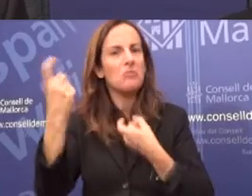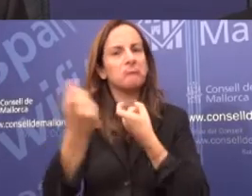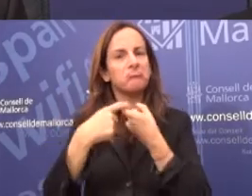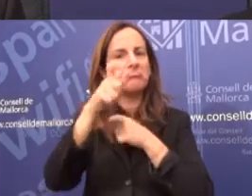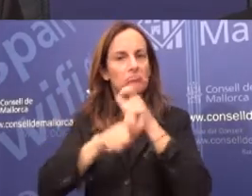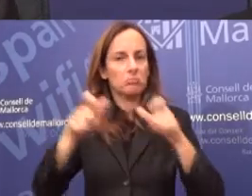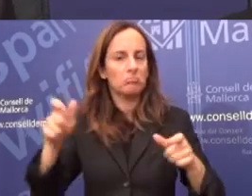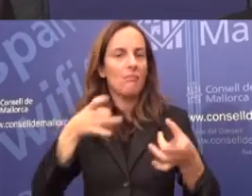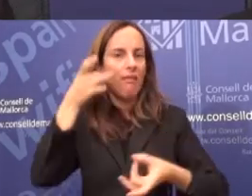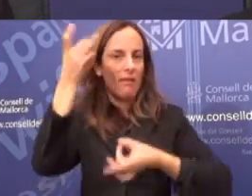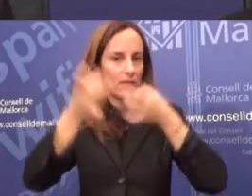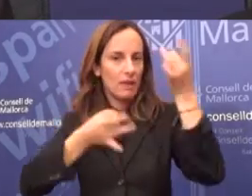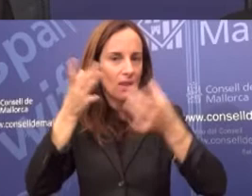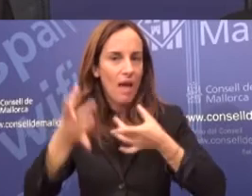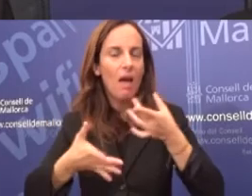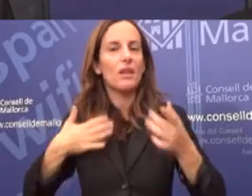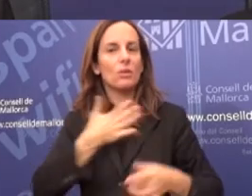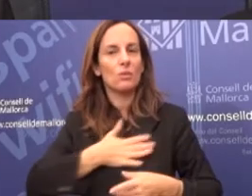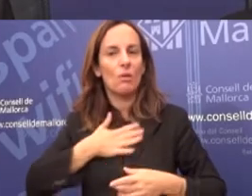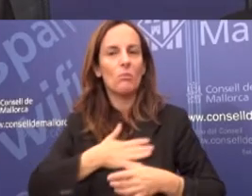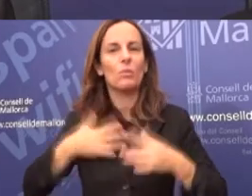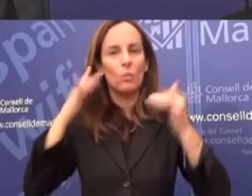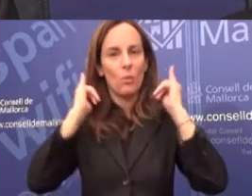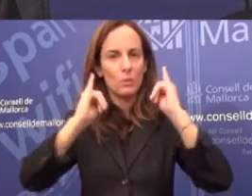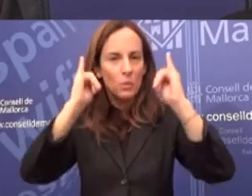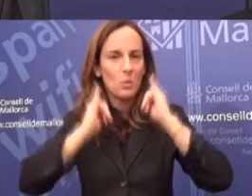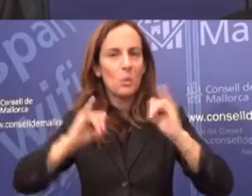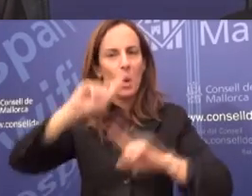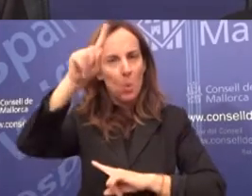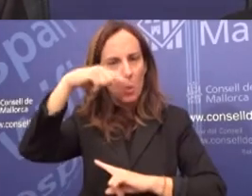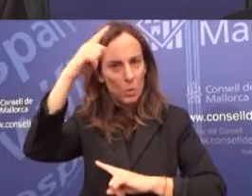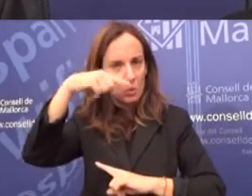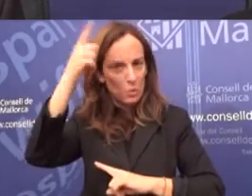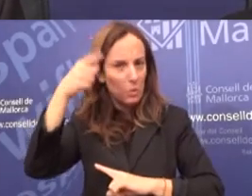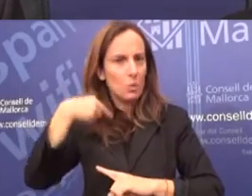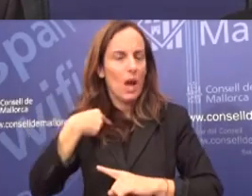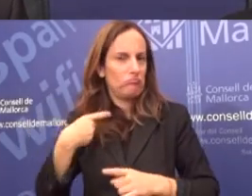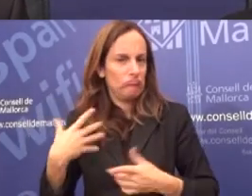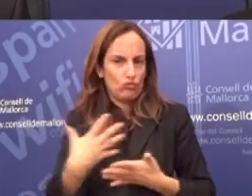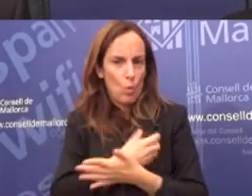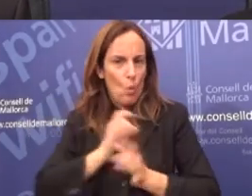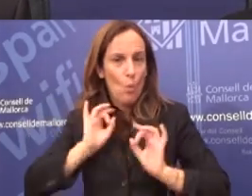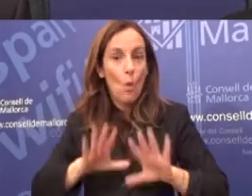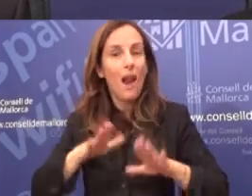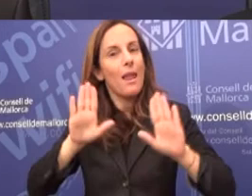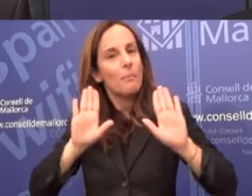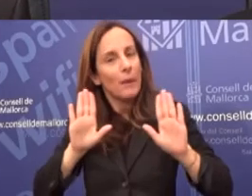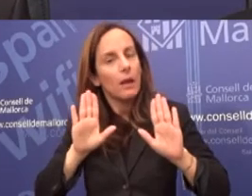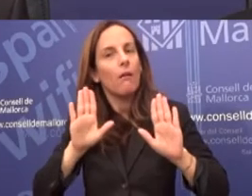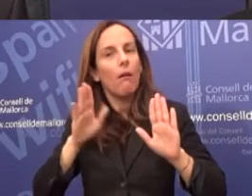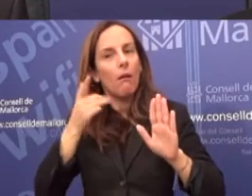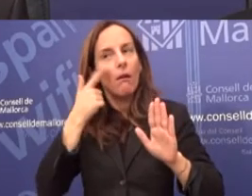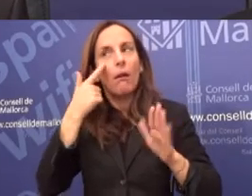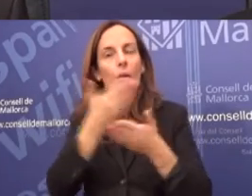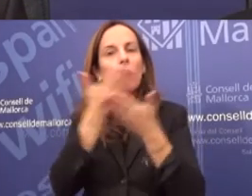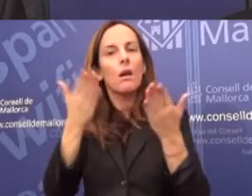què la gent hi pugui participar i pugui dur a terme aquelles activitats d'entreteniment i de cultura i